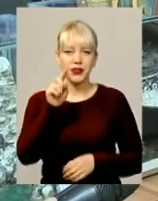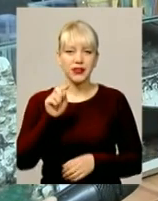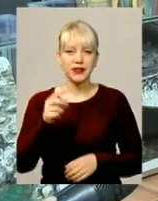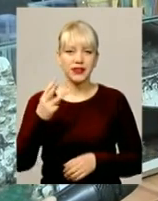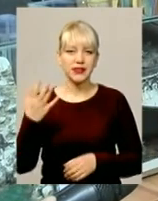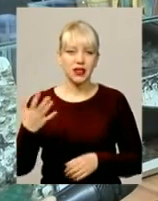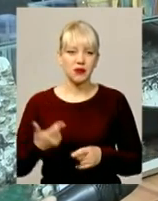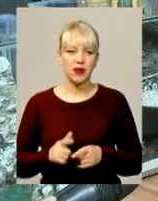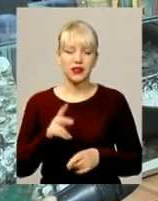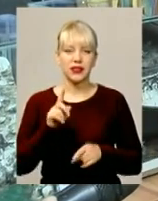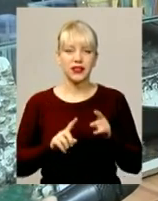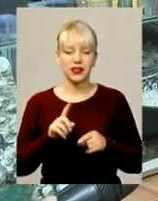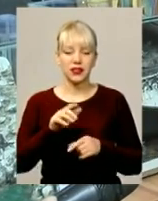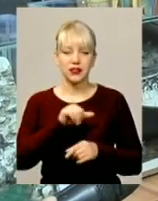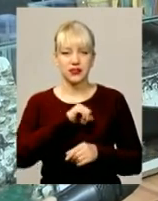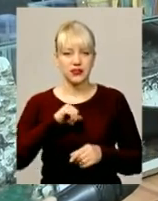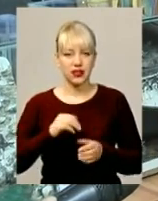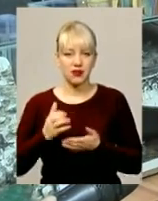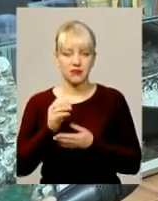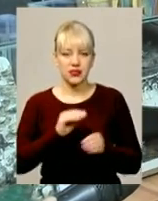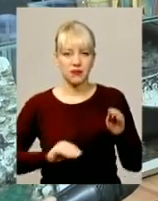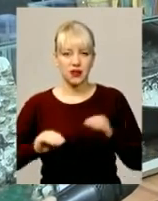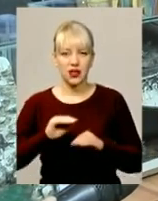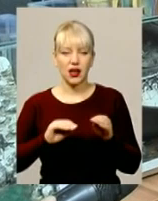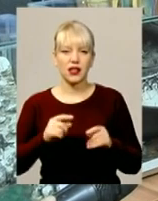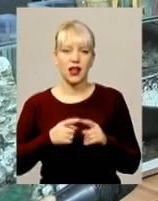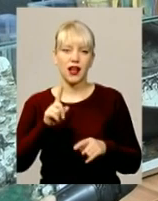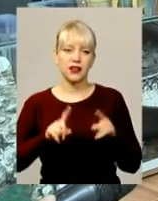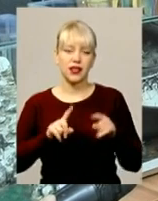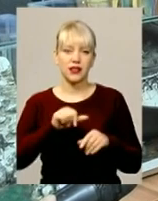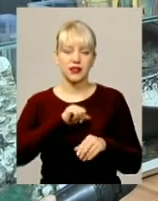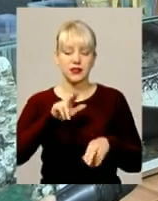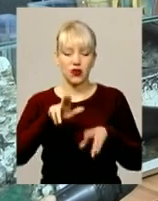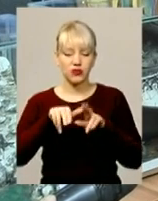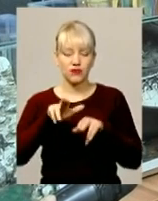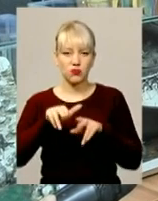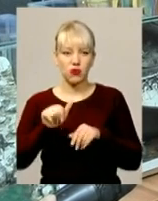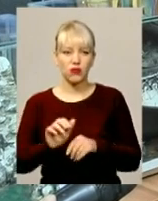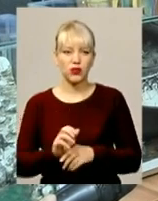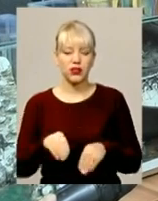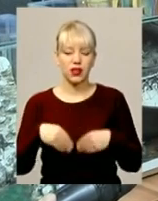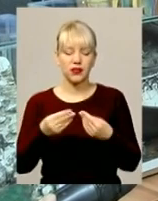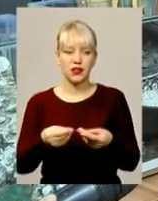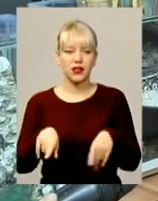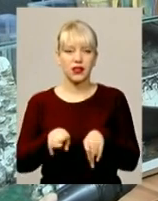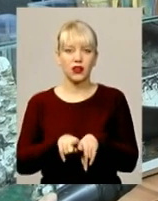Деякі він збирає самостійно, а деякі він розфарбовує і надає їм таку